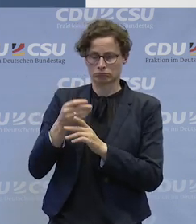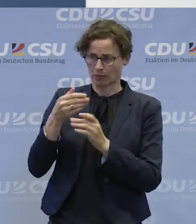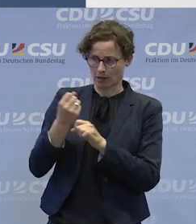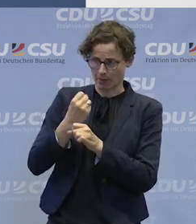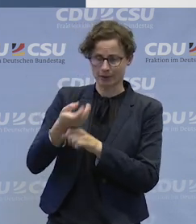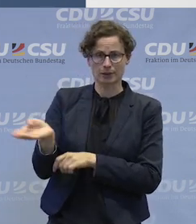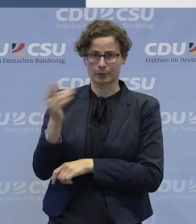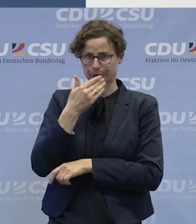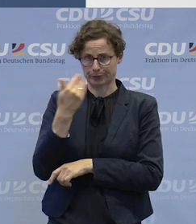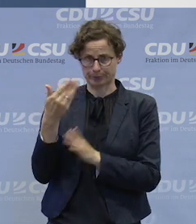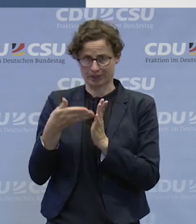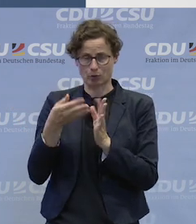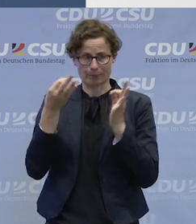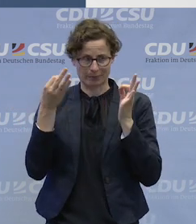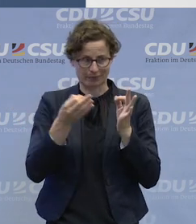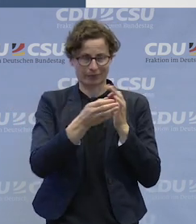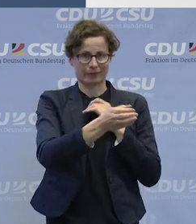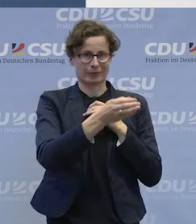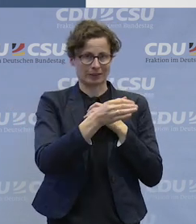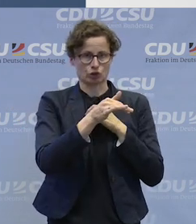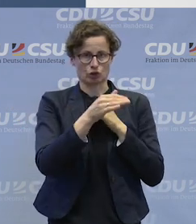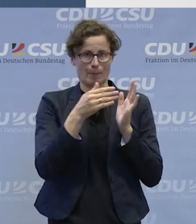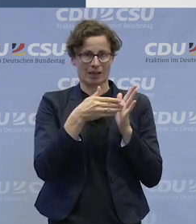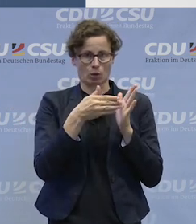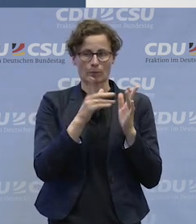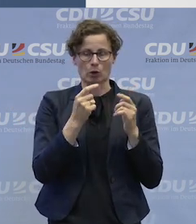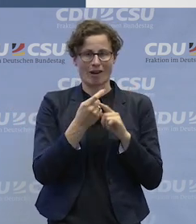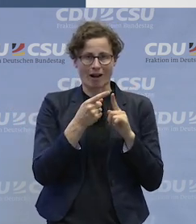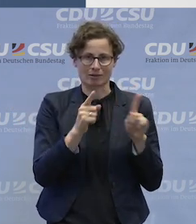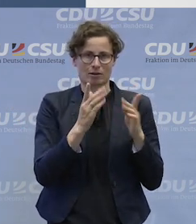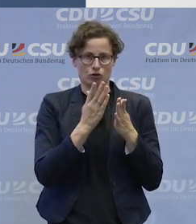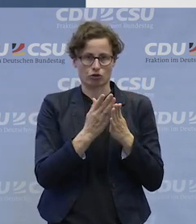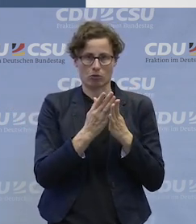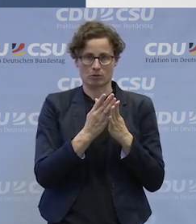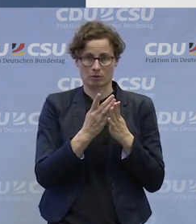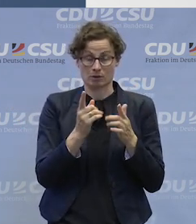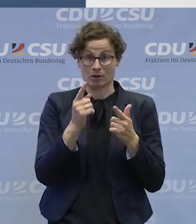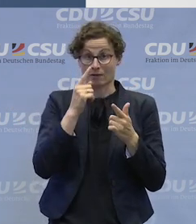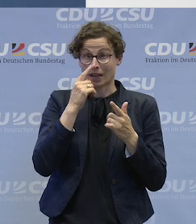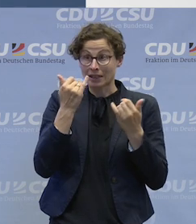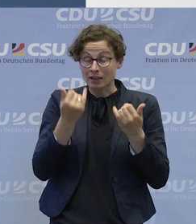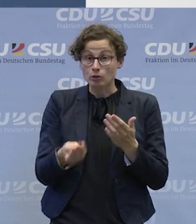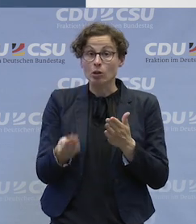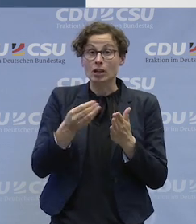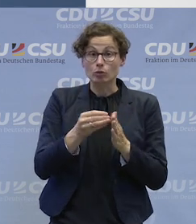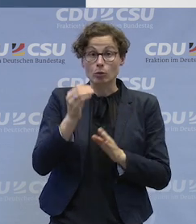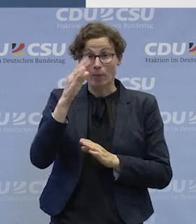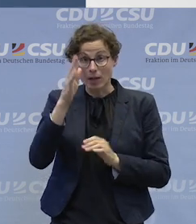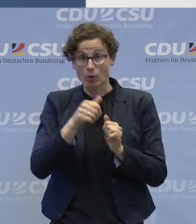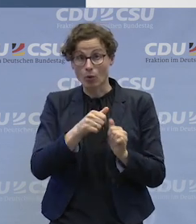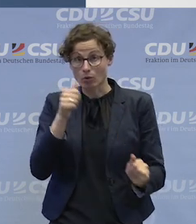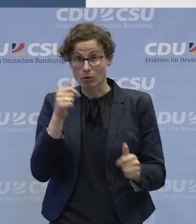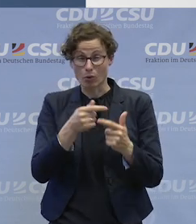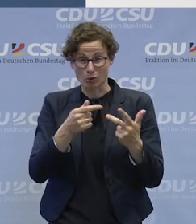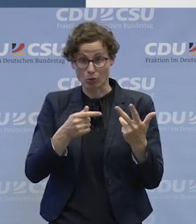alle anderen Themen, die auch noch kollidieren könnten, möglichst runterkommen von der Barriere her, damit es nicht noch